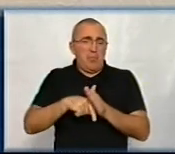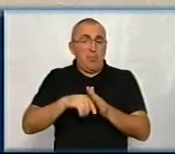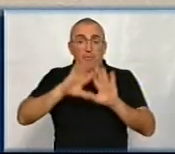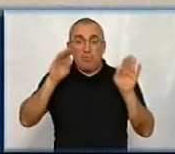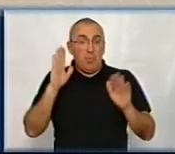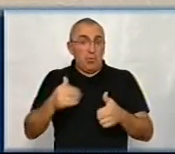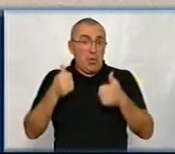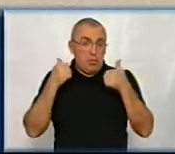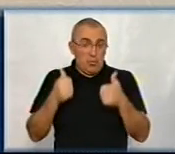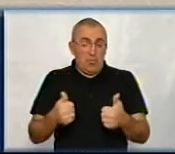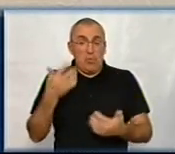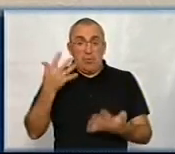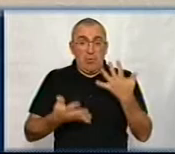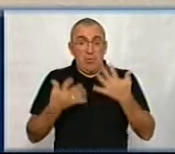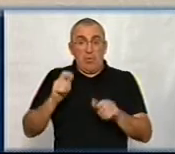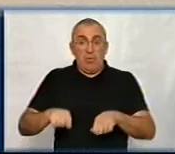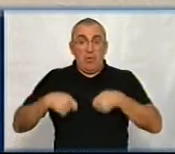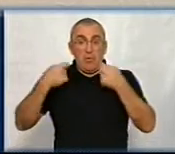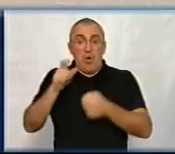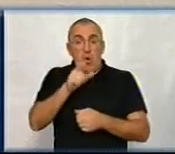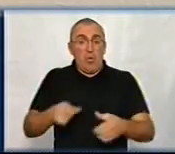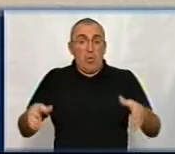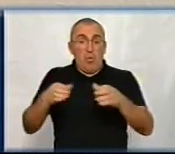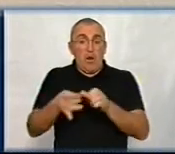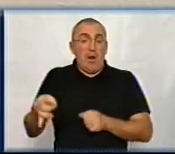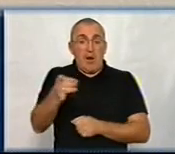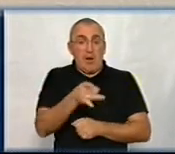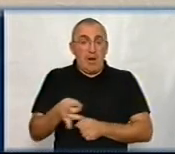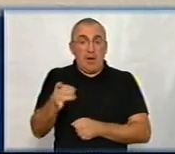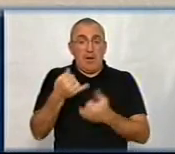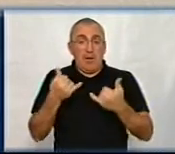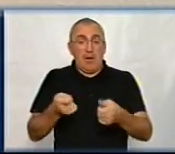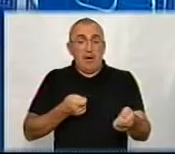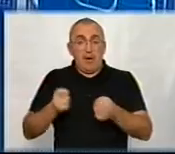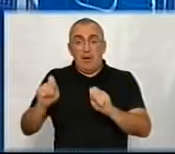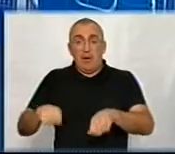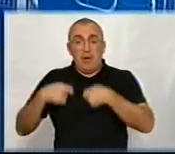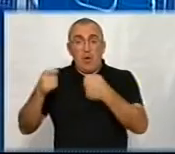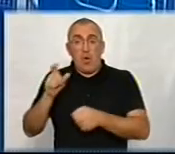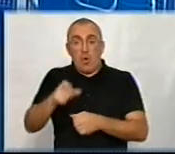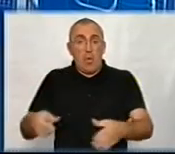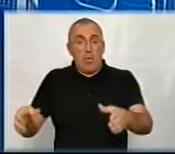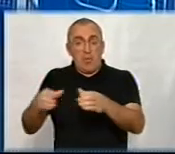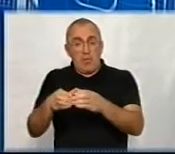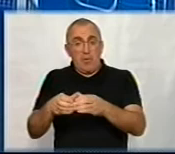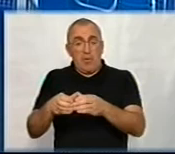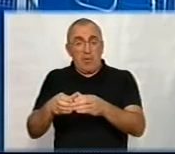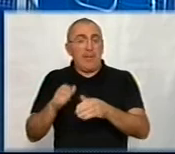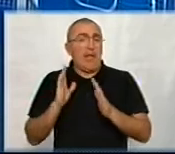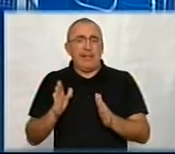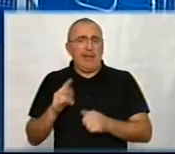буде добре, якщо передадуть громадам, районне зараз теперішнє керівництво, передать громадам не тільки